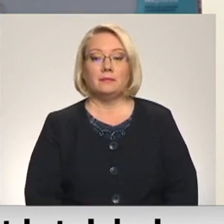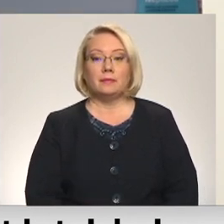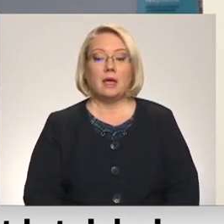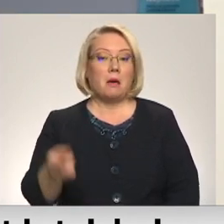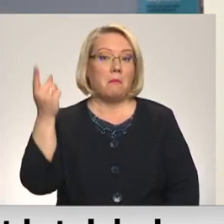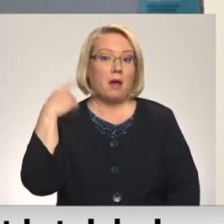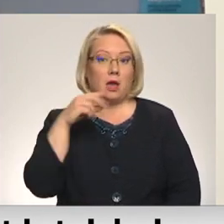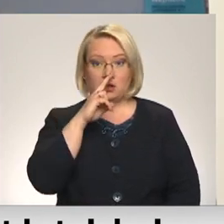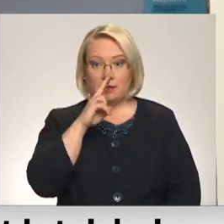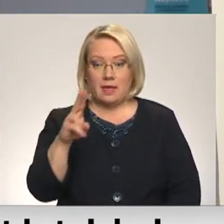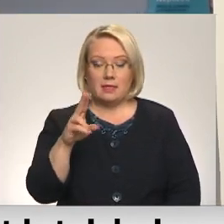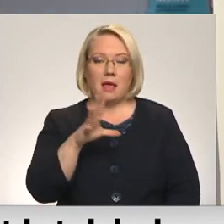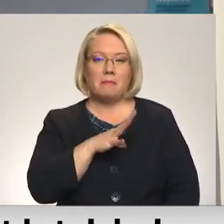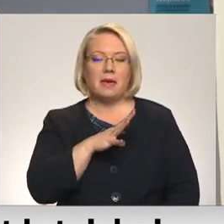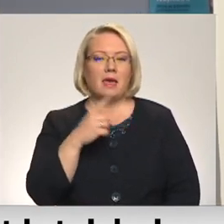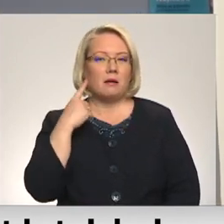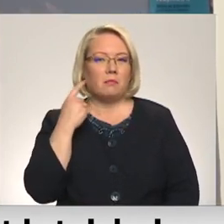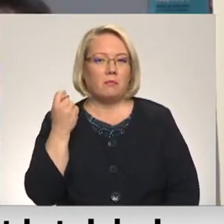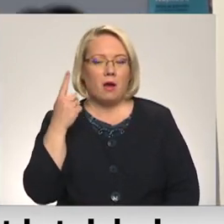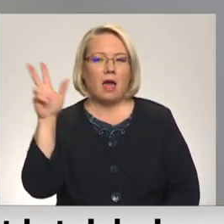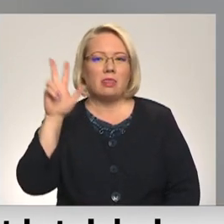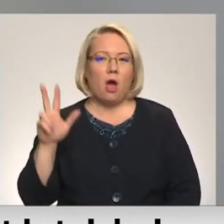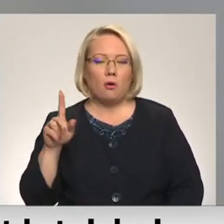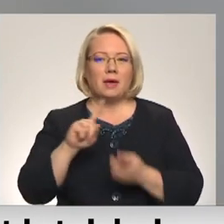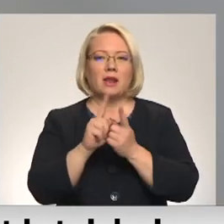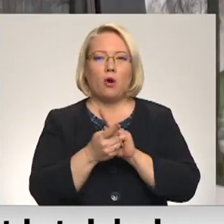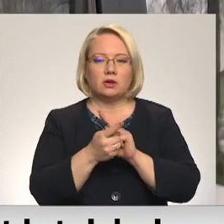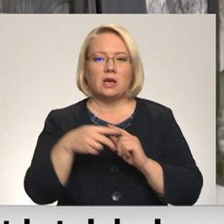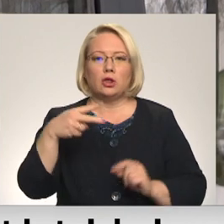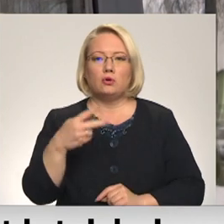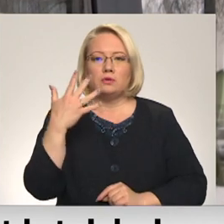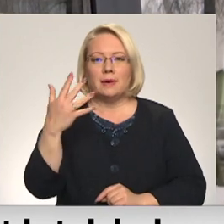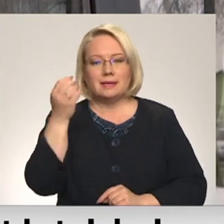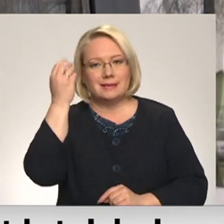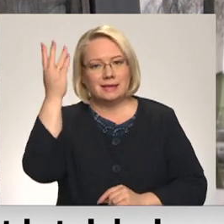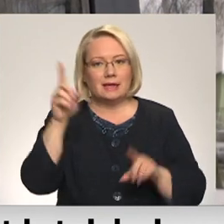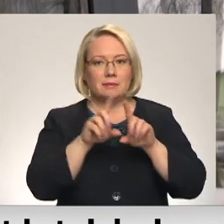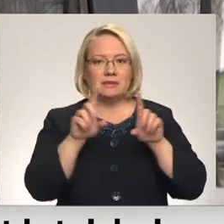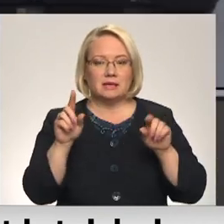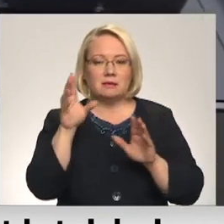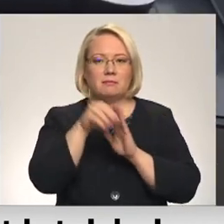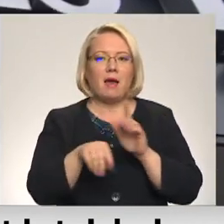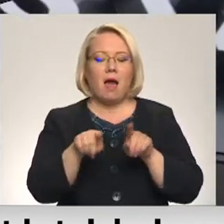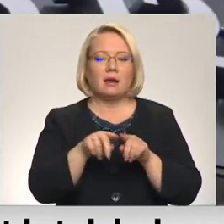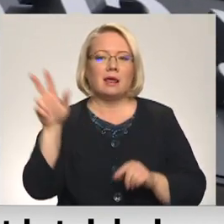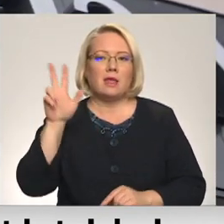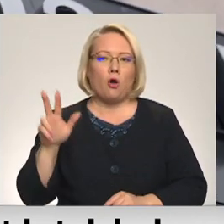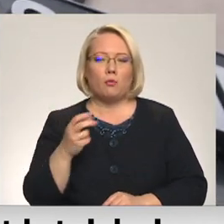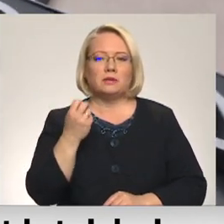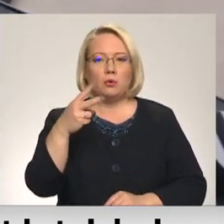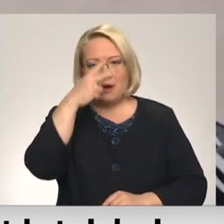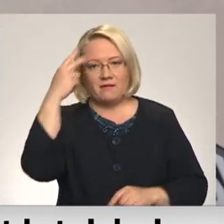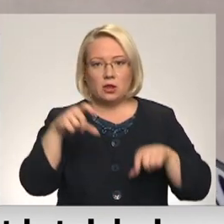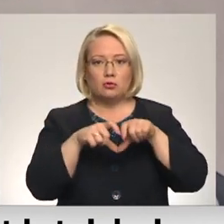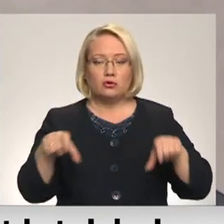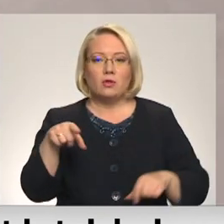Pagājušajā nedēļā izskanēja ziņa par ieceru Daugavpilī reorganizē 25 izglītības iestādes. To starp Daugavpils 12. vidusskola,